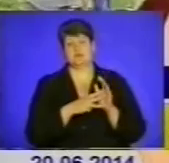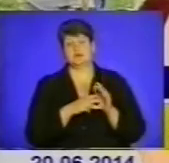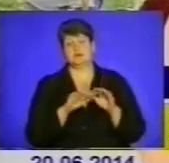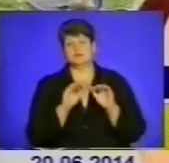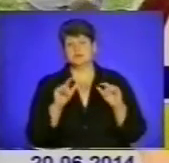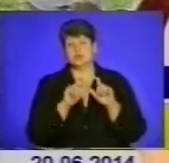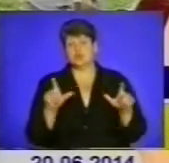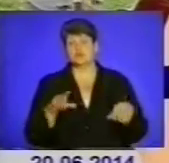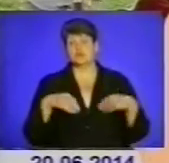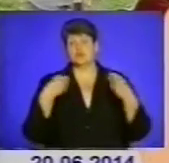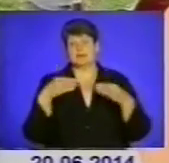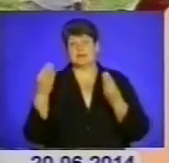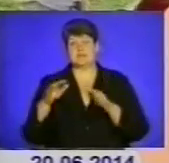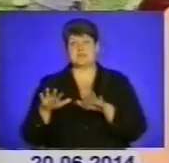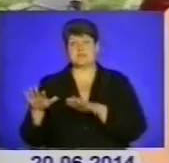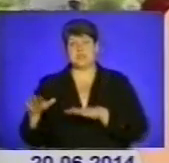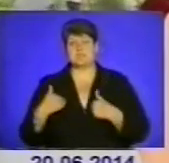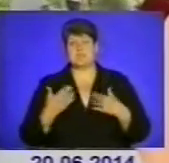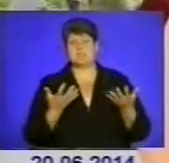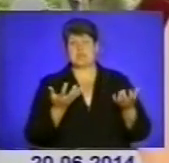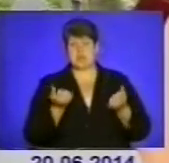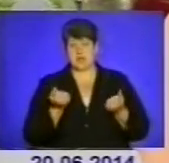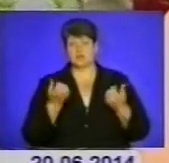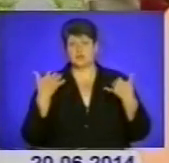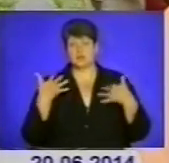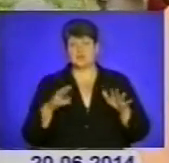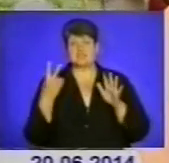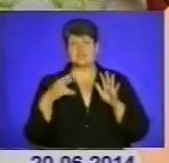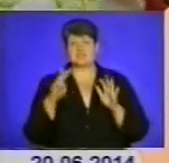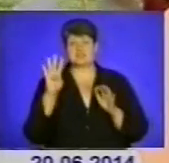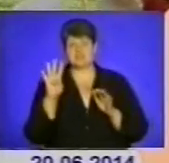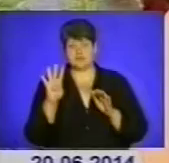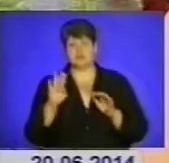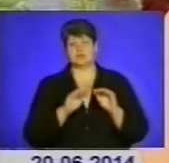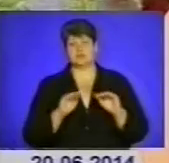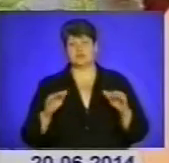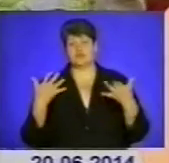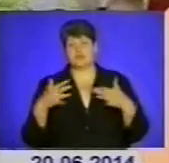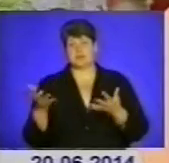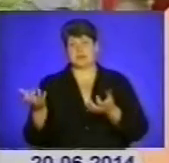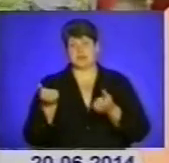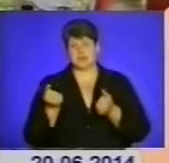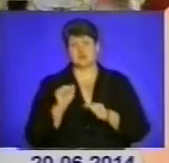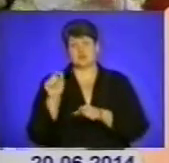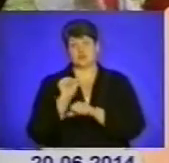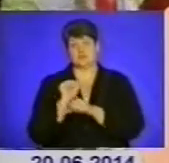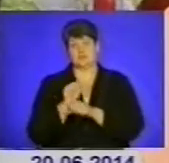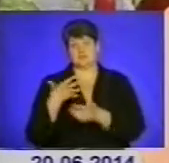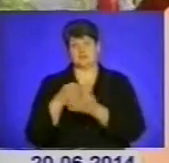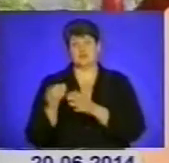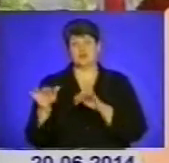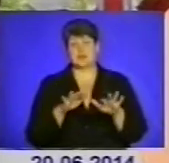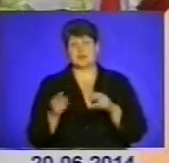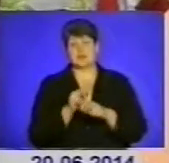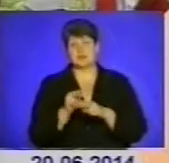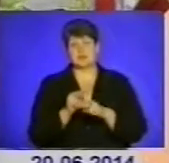їм будуть забезпечені місця. Ми ж прийняли вже із 24-го дошкільного закладу, який призупинив свою діяльність на ремонт,